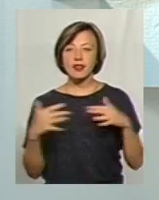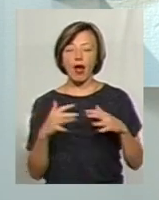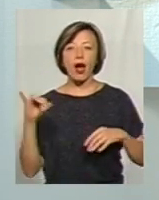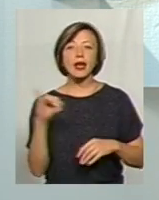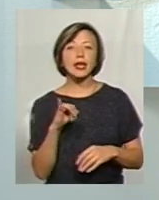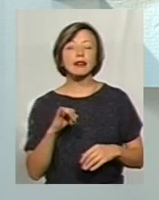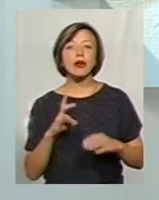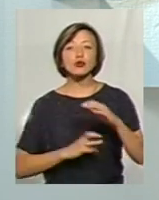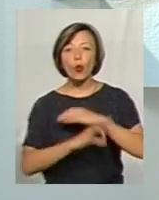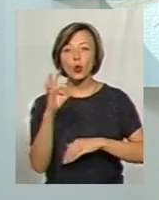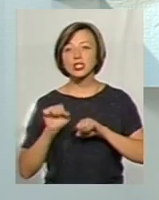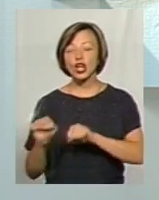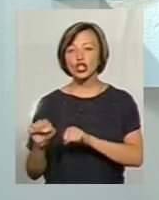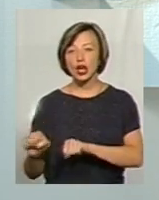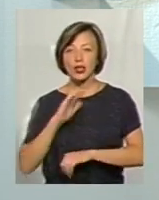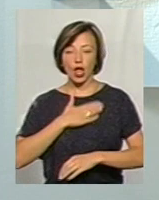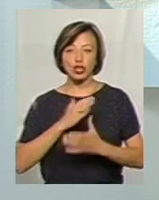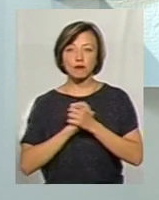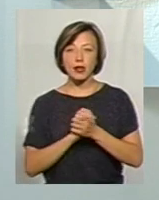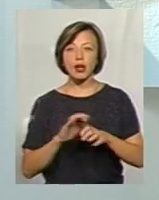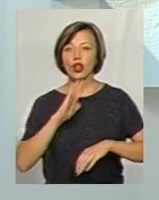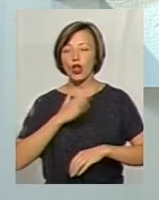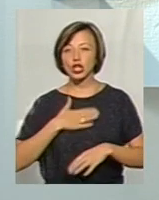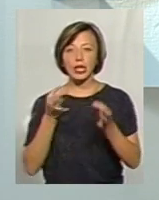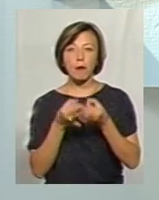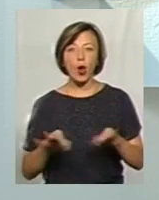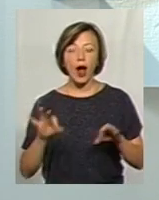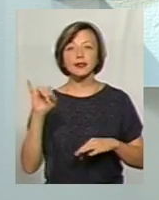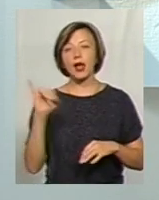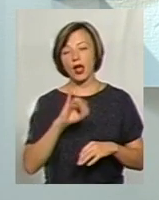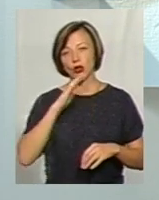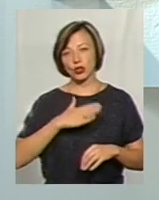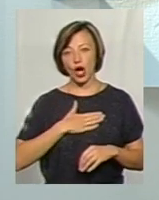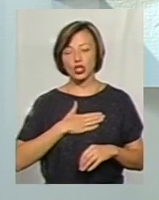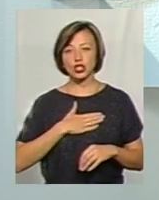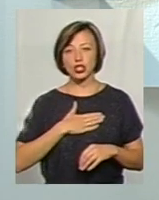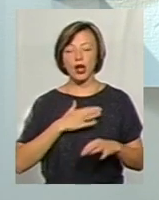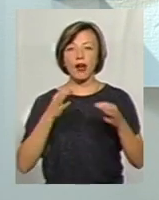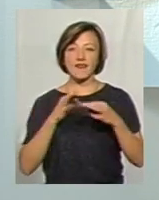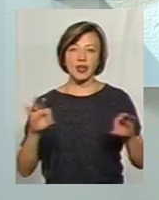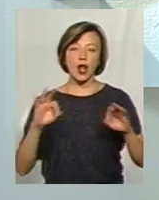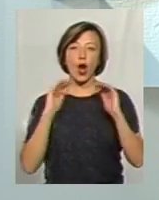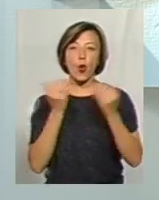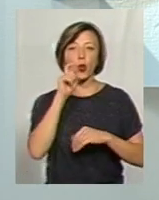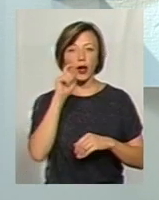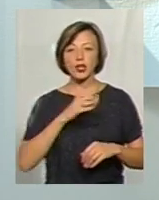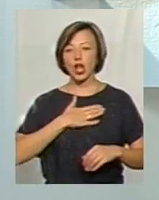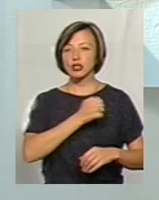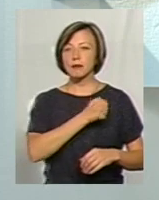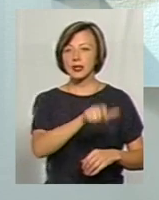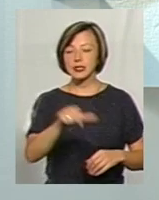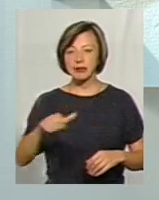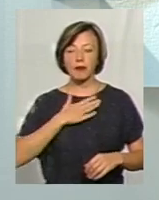на Сході захищається наш мир, наша демократія і, звичайно, наша вільна Україна. Наші бійці дуже